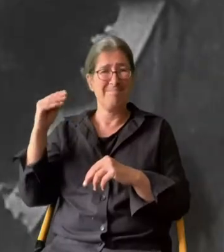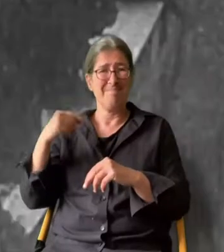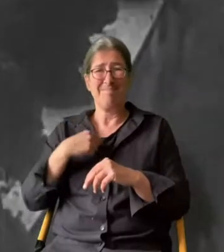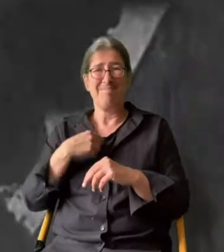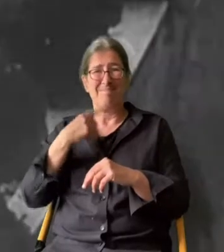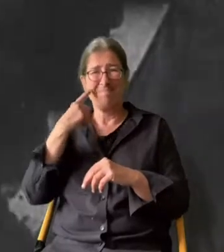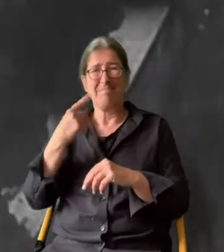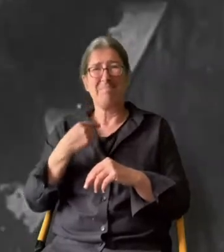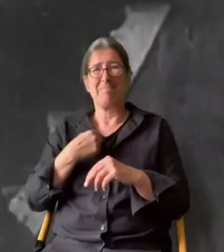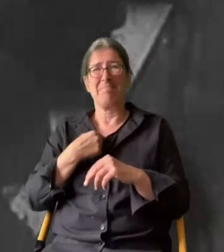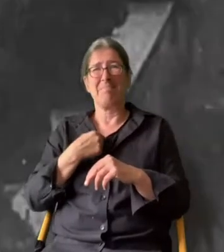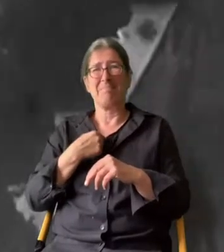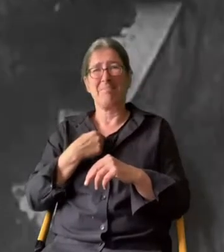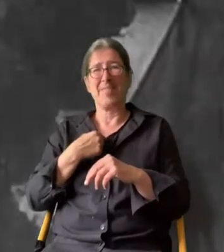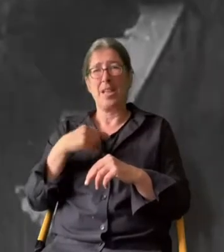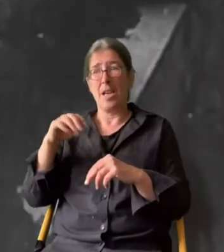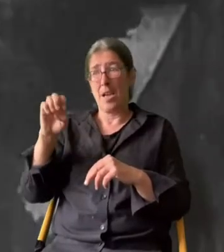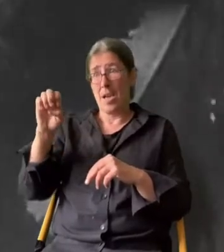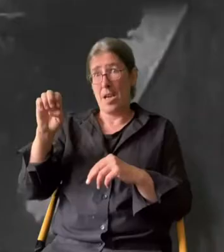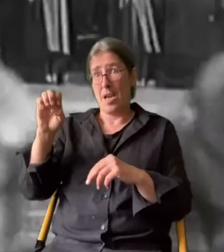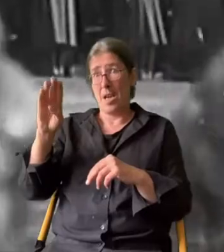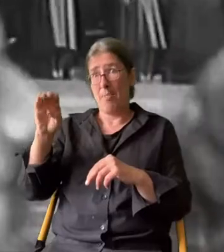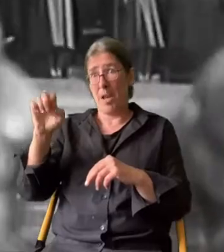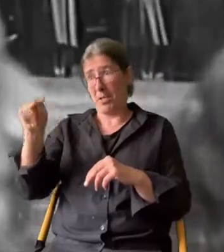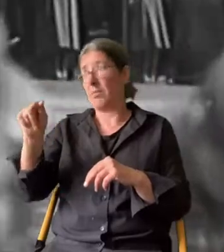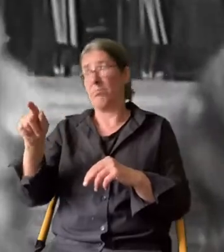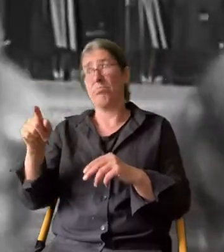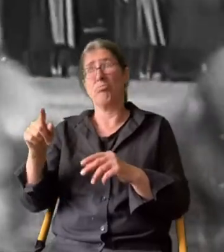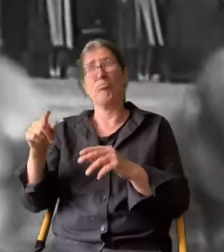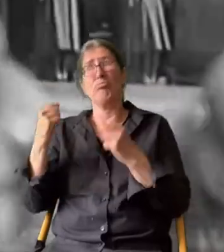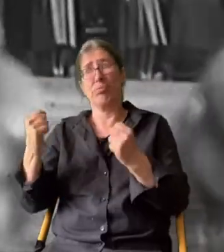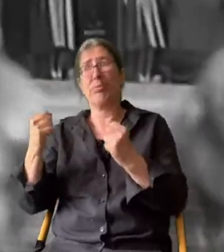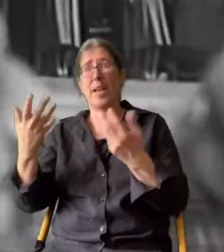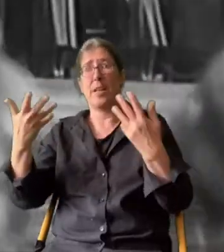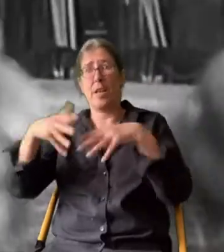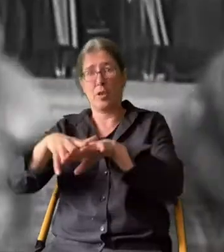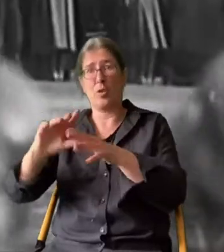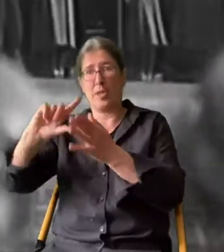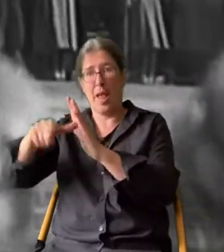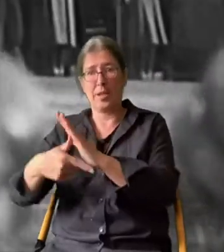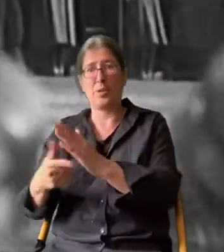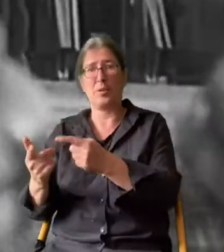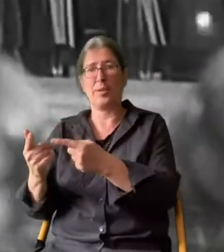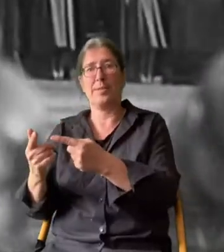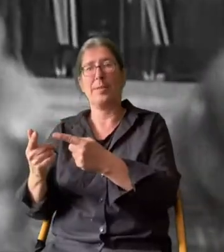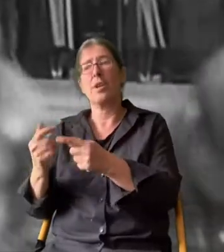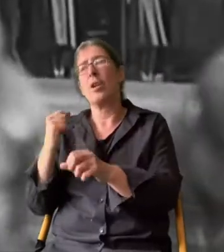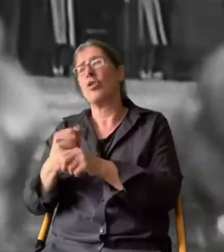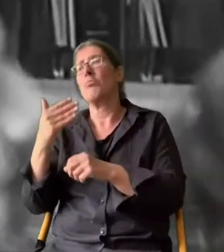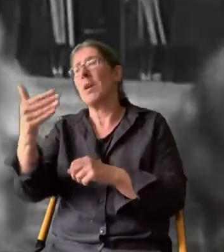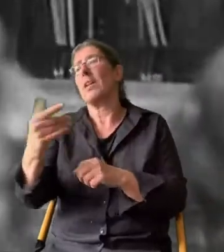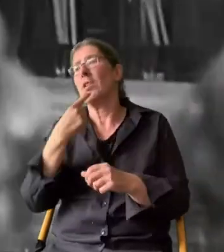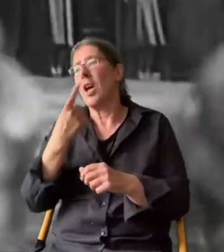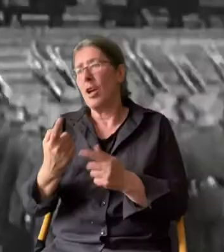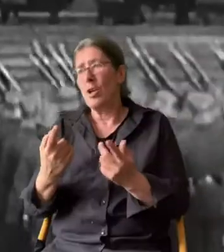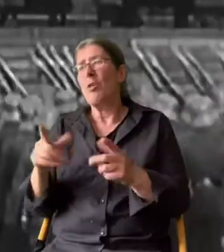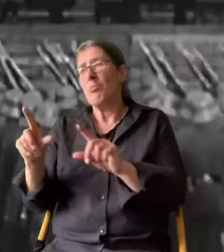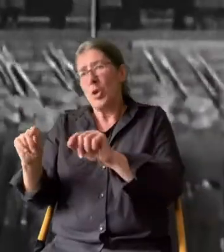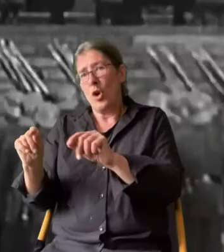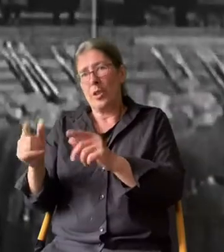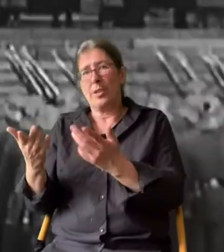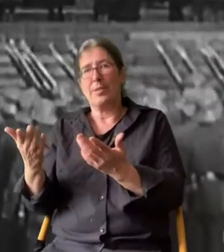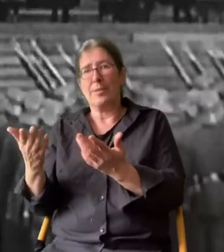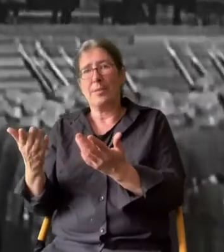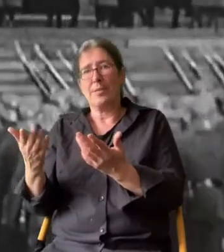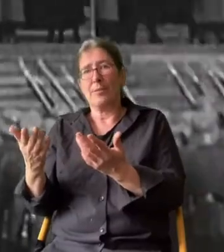Ich würde sagen, Ebert hat am Ende des Tages eine enorme Integrationsleistung vollbracht, bei der man im Nachhinein natürlich sagen kann,